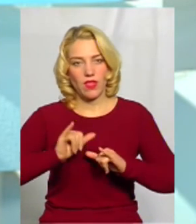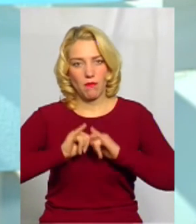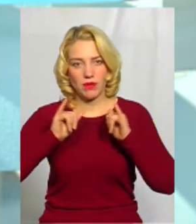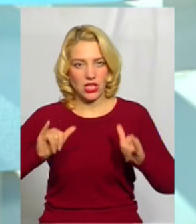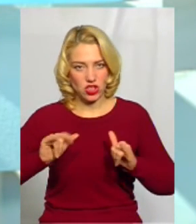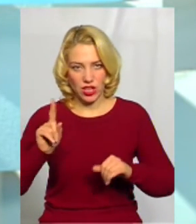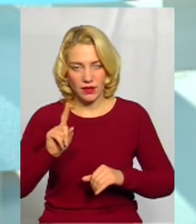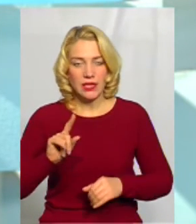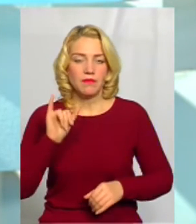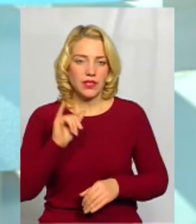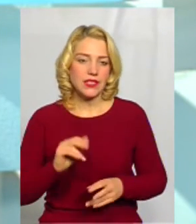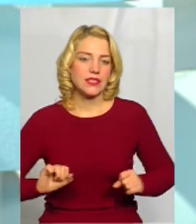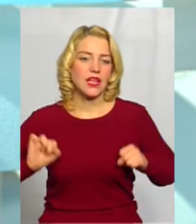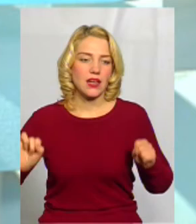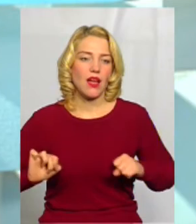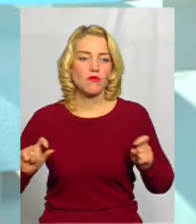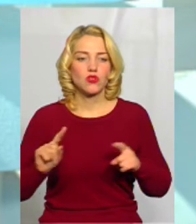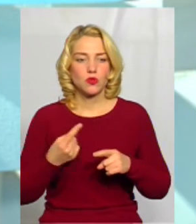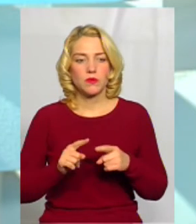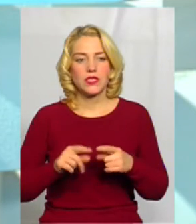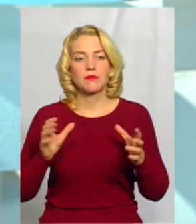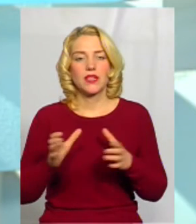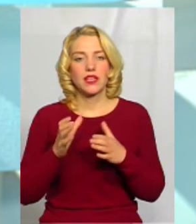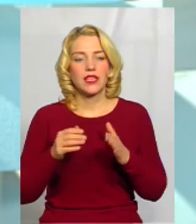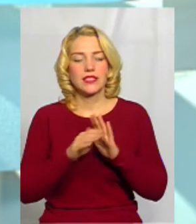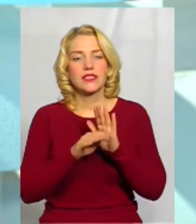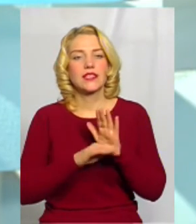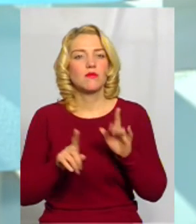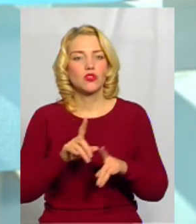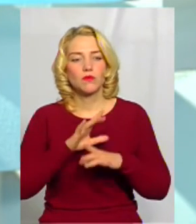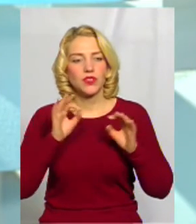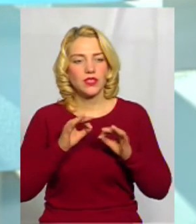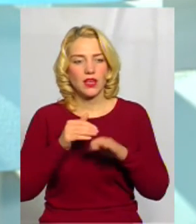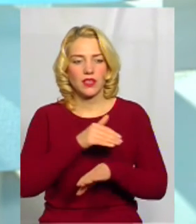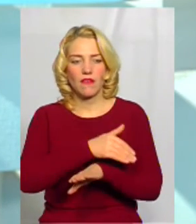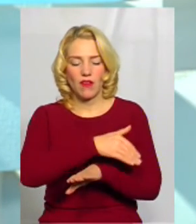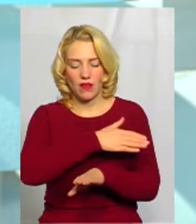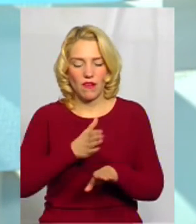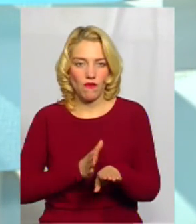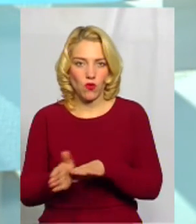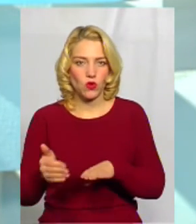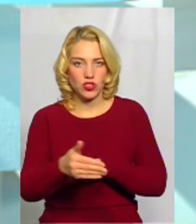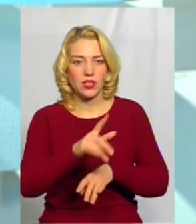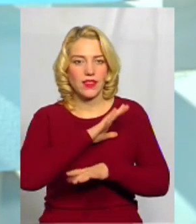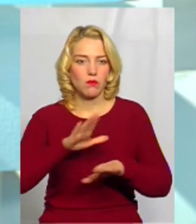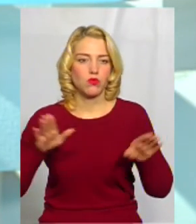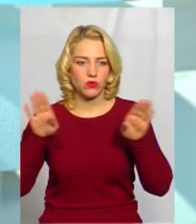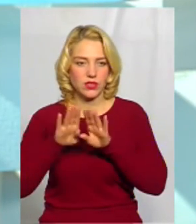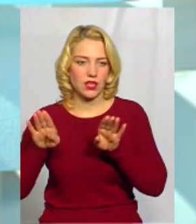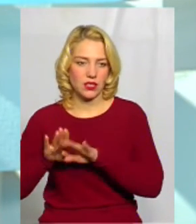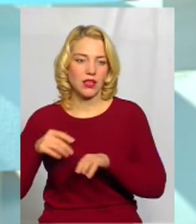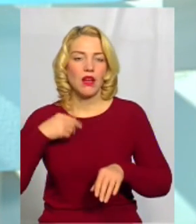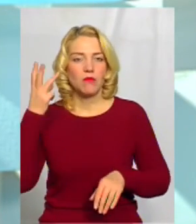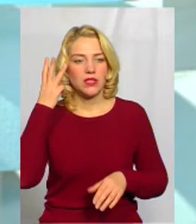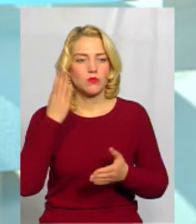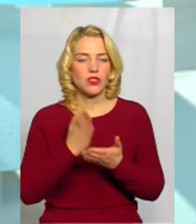І, зрозуміло, ми стараємося, щоб ця, збереглася ця система, знову, щоб ніякі вулички не були закриті. От в Хмельницькому, наприклад, є вулиці,